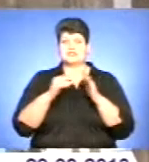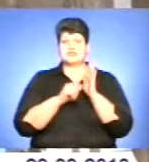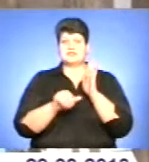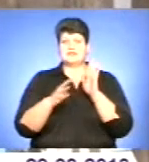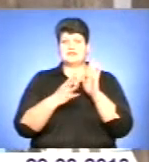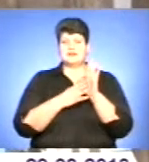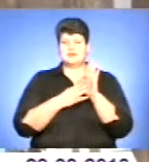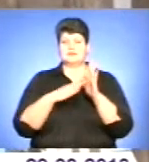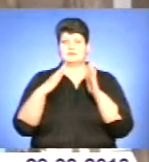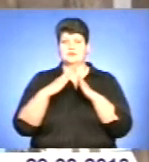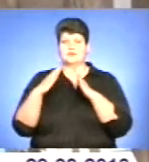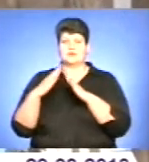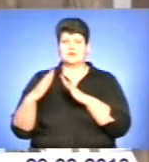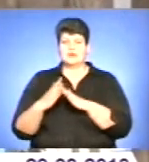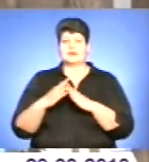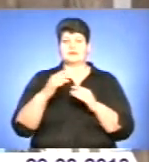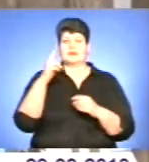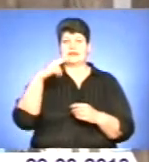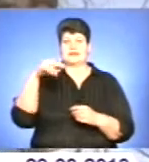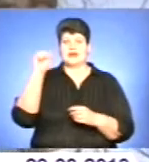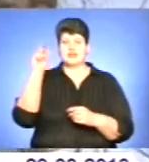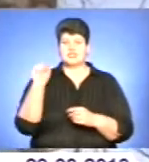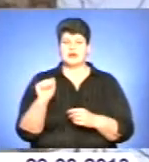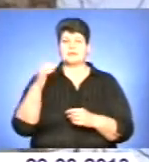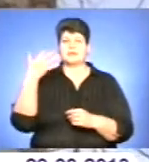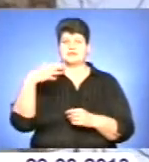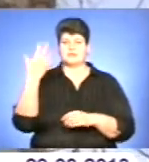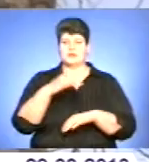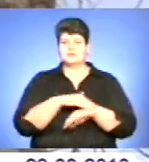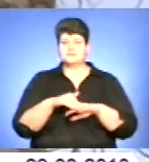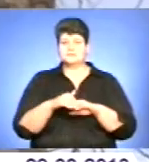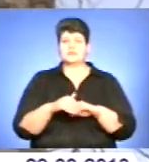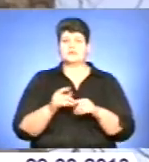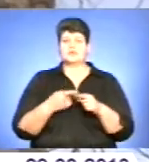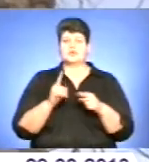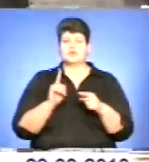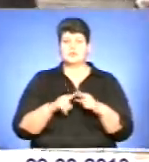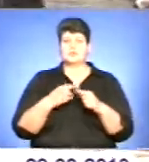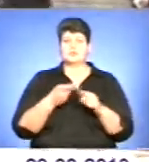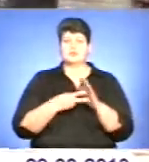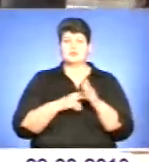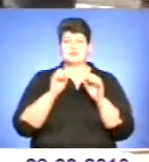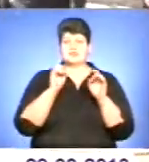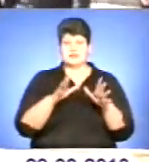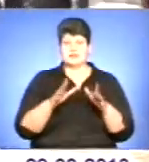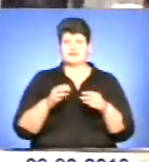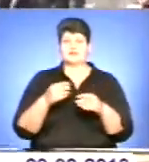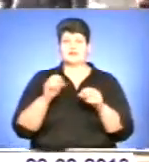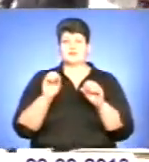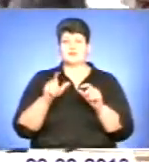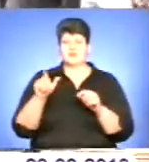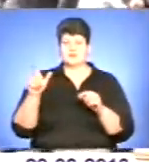-поверхових будинків по вулиці Дача, 55. Цього року керівництво «Житлобудо-1» планує здати в експлуатацію близько 60